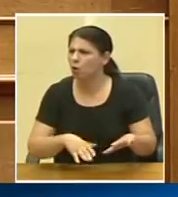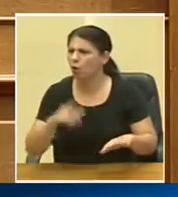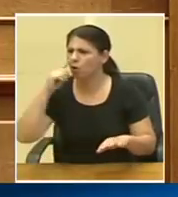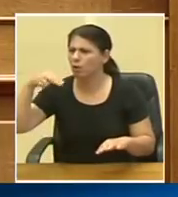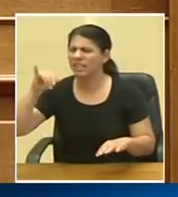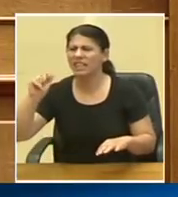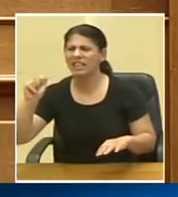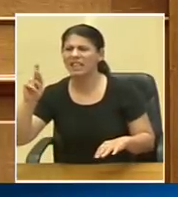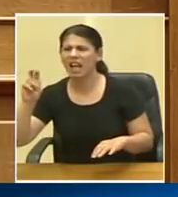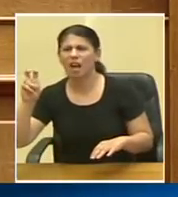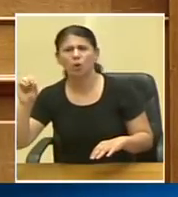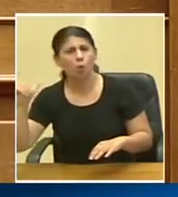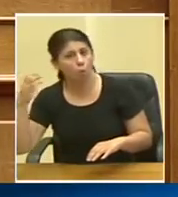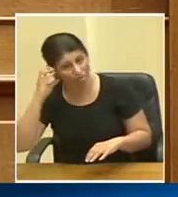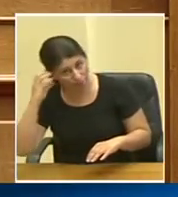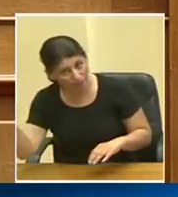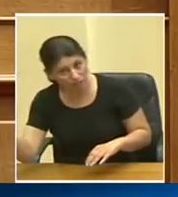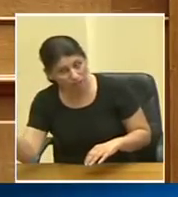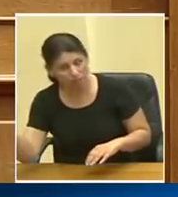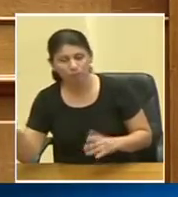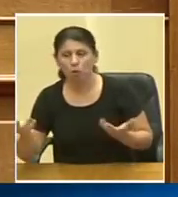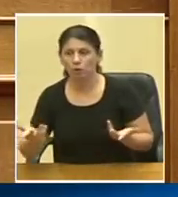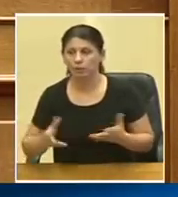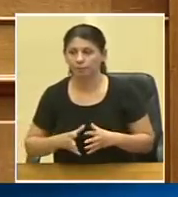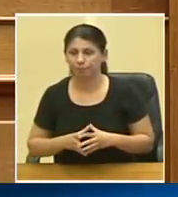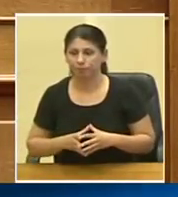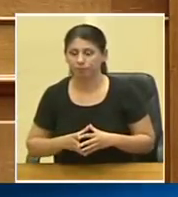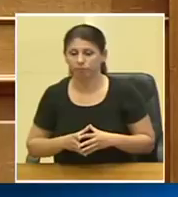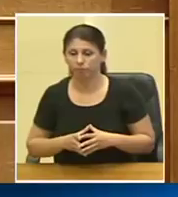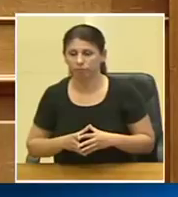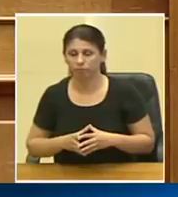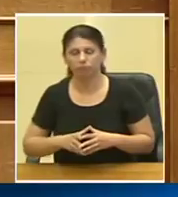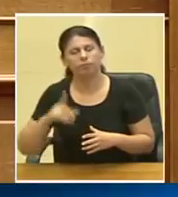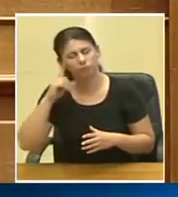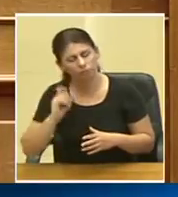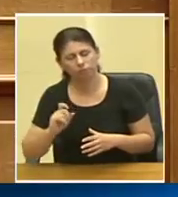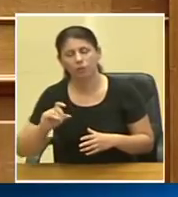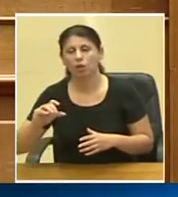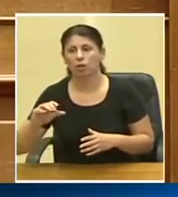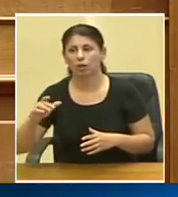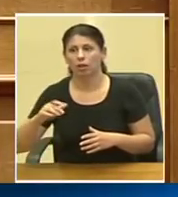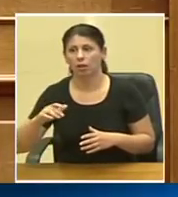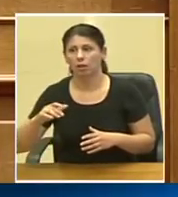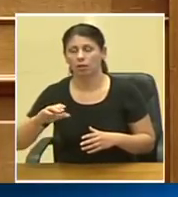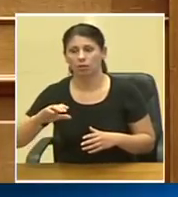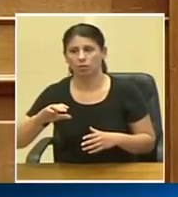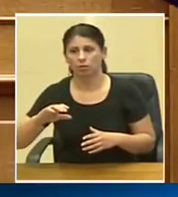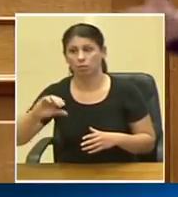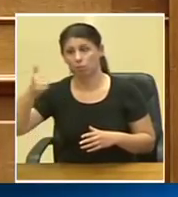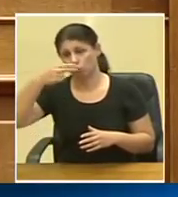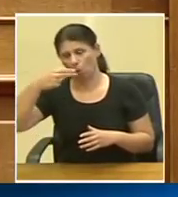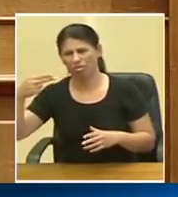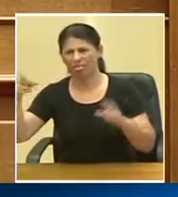Δεν ξέρω αν το θυμάστε συνάδελφοι, ότι ξεκινώντας από το γνωστό πρώτο θέμα και αναπαραγόμενο